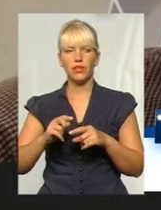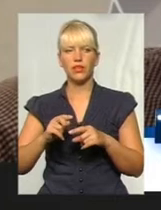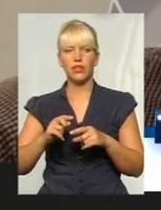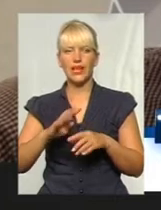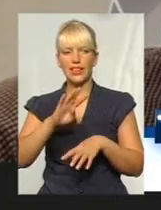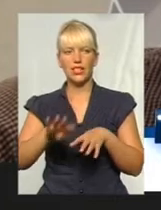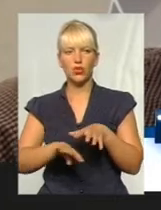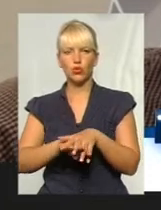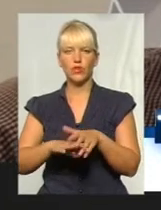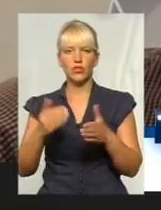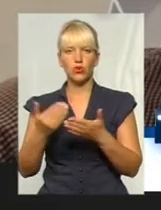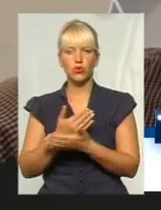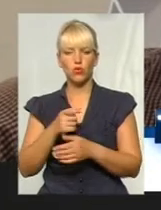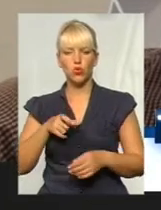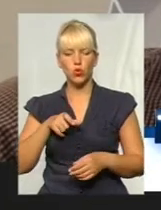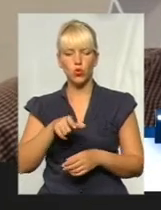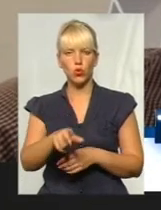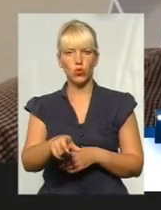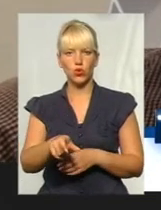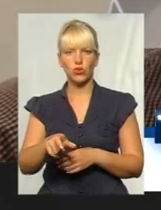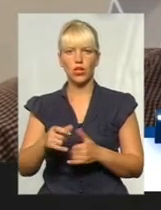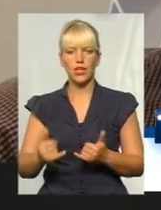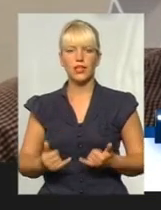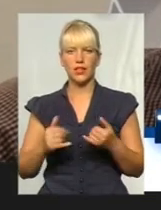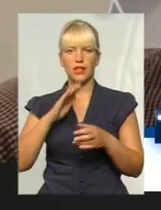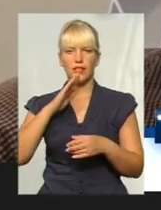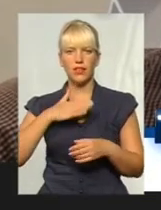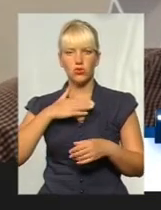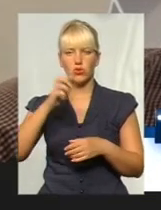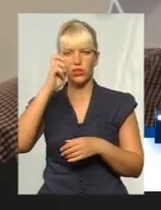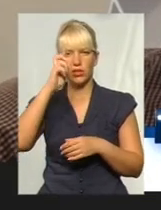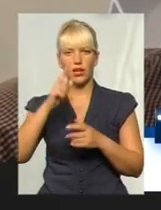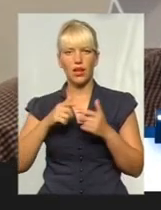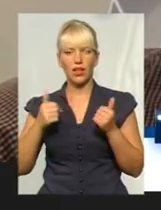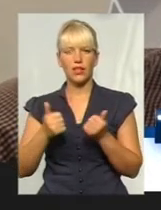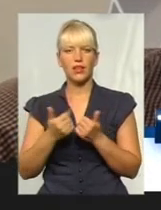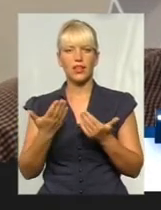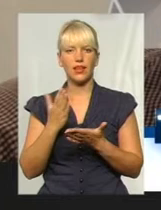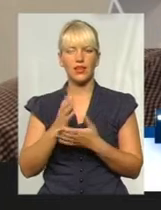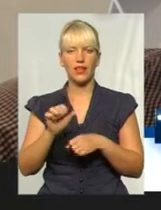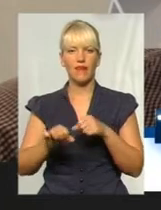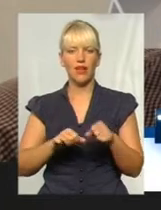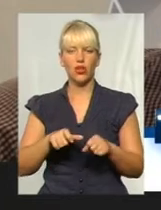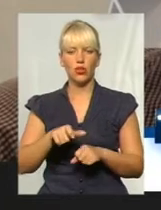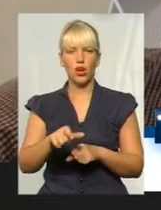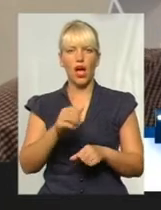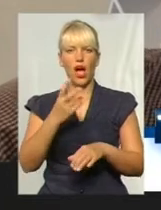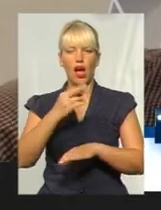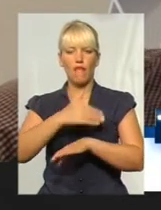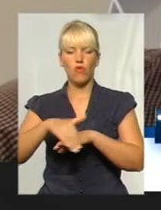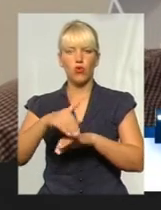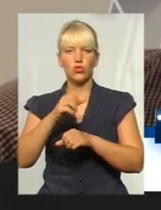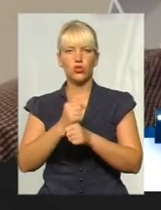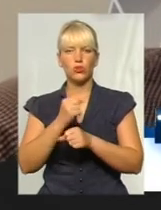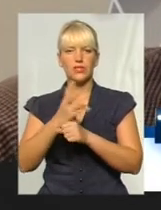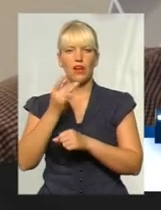нову інфраструктуру для нашої країни, якої є великі рішки, вулиці зроблені за радянськими